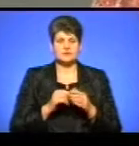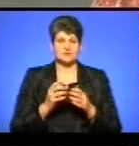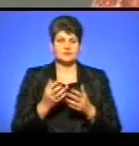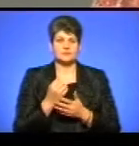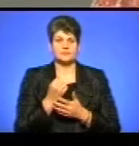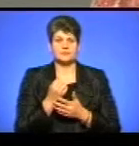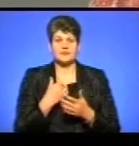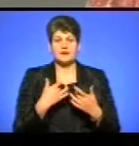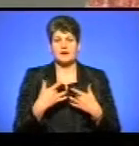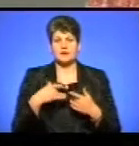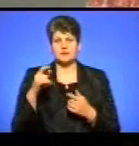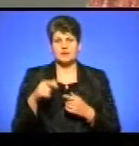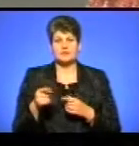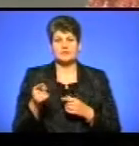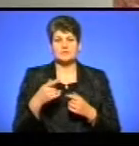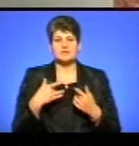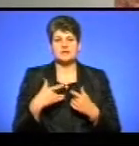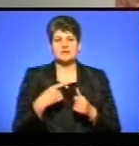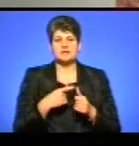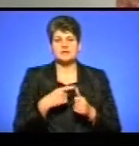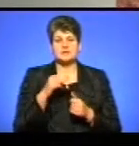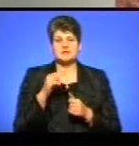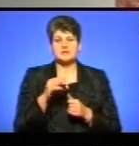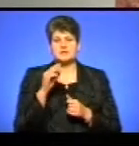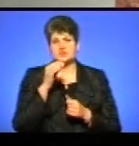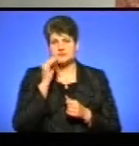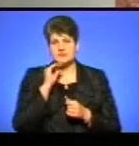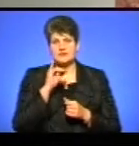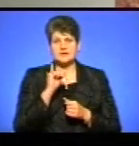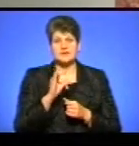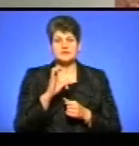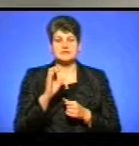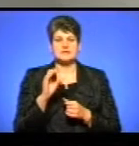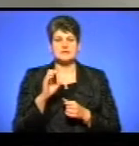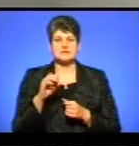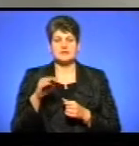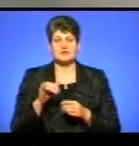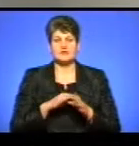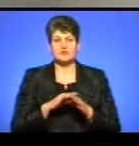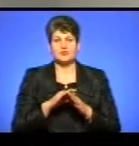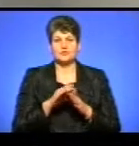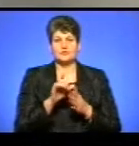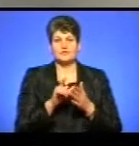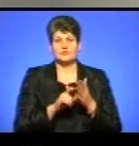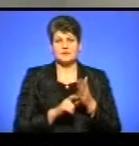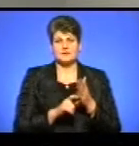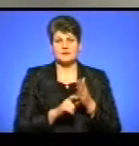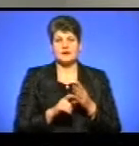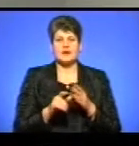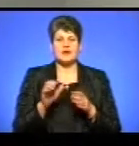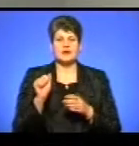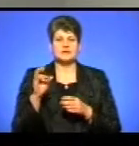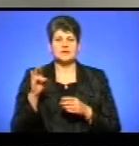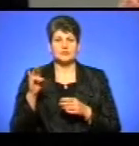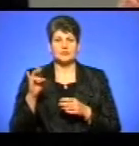Акторка Тернопільського обласного драматричного театру імені Тараса Шевченка Ірина Складен виконує уривок із вірша «Антоній і цвіт». Не